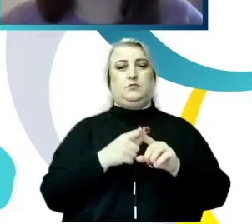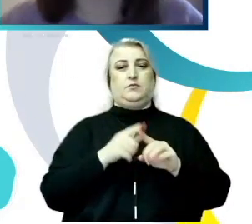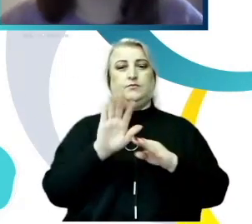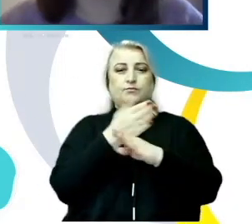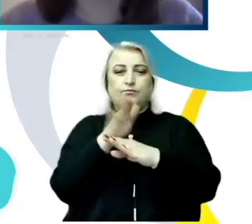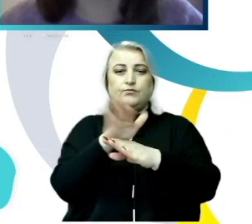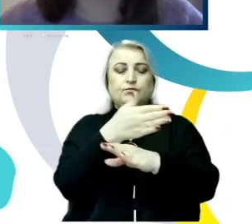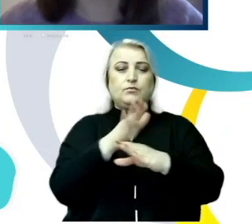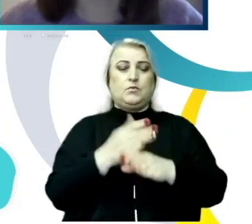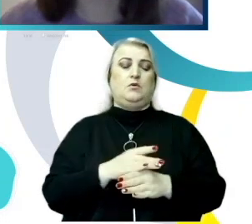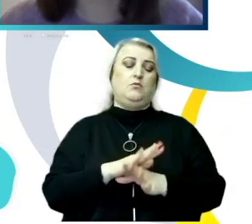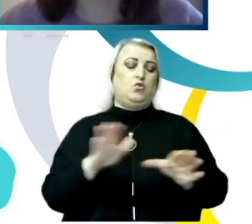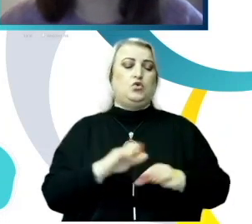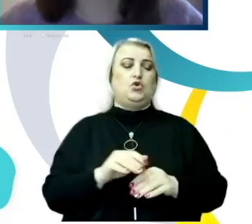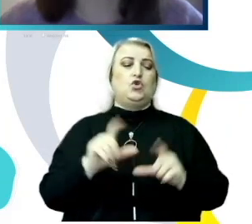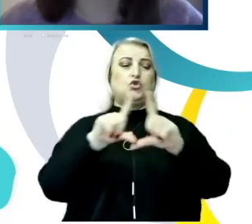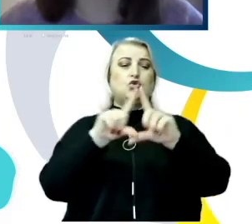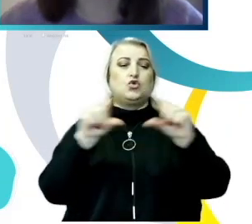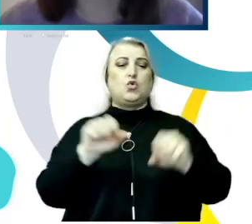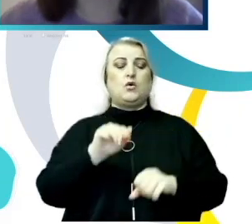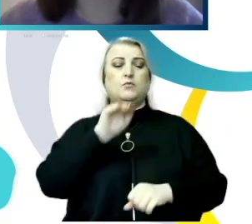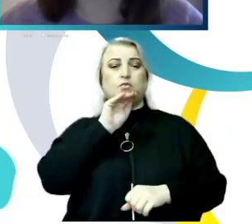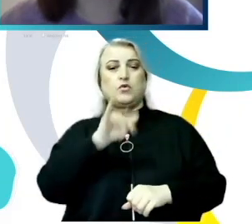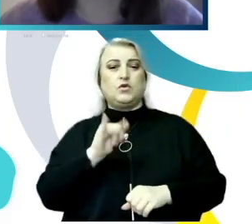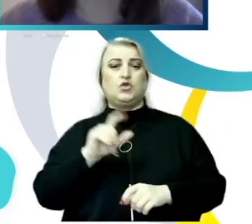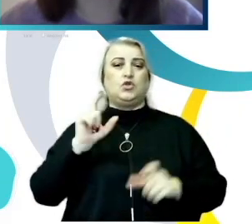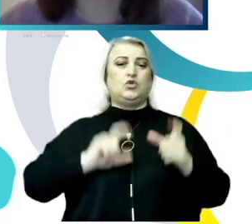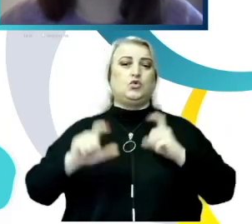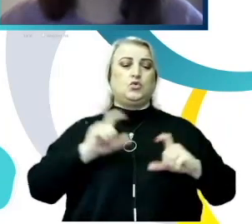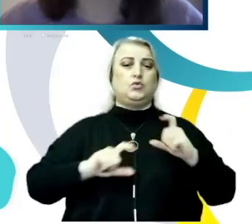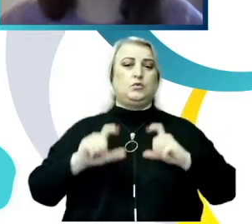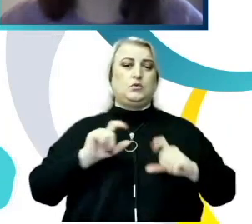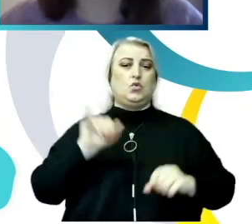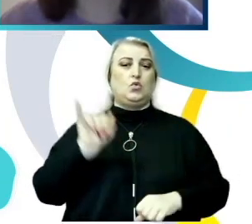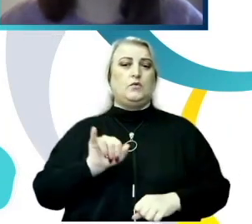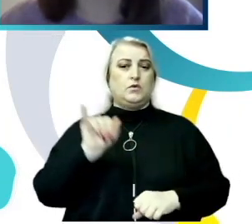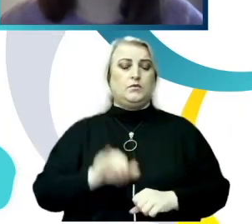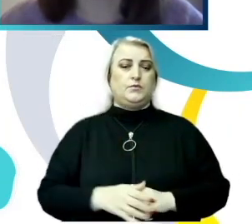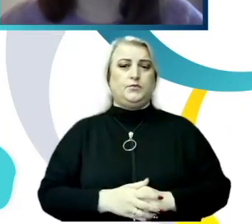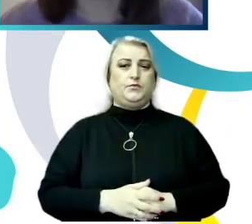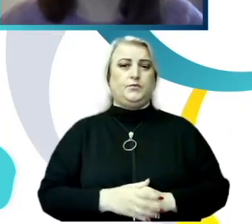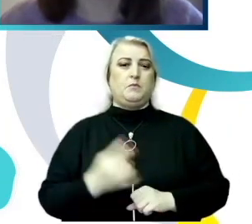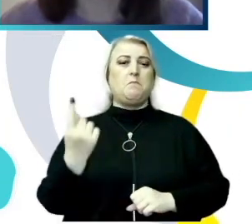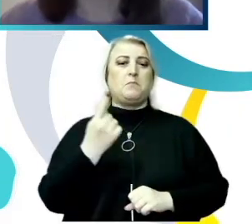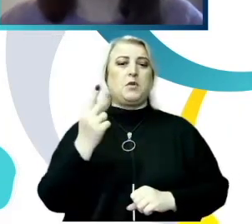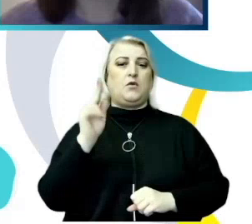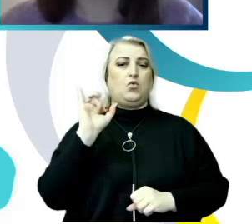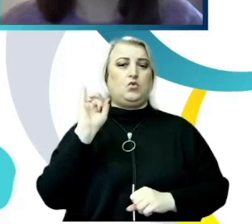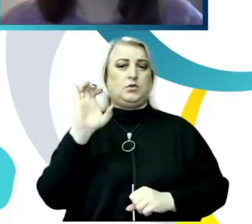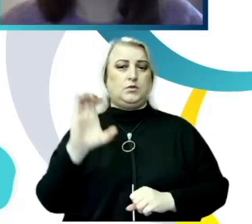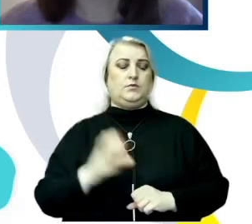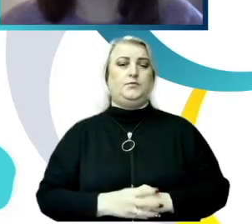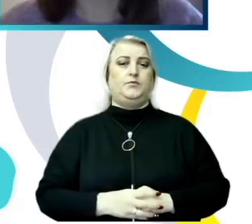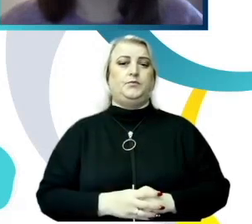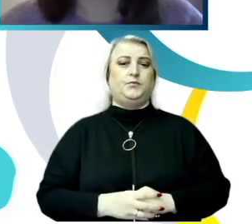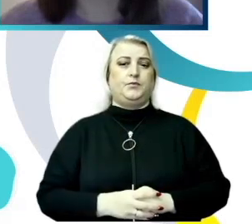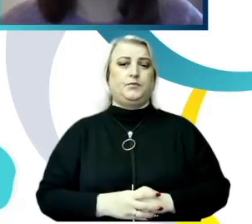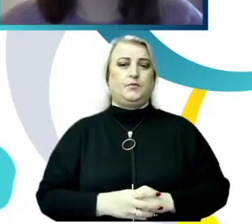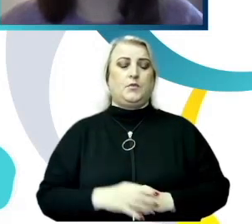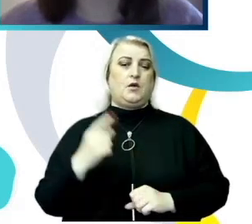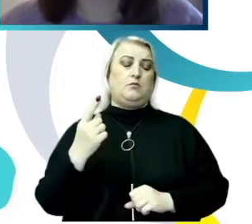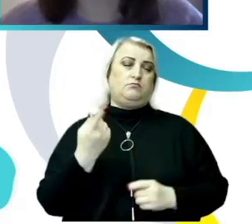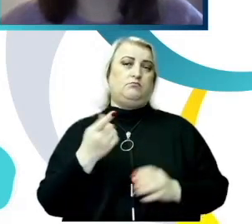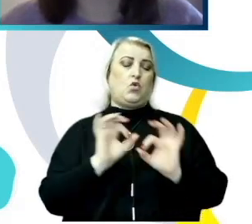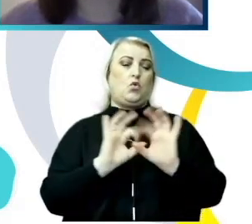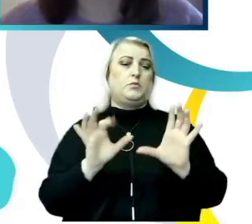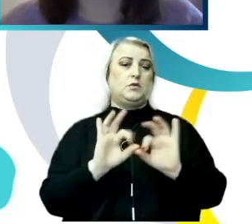profesionale și studenții care își fac studiile în anul întâi. Practic, o explicație